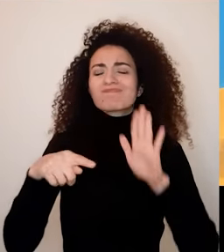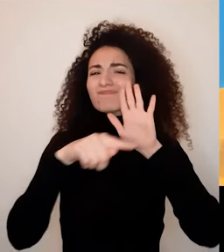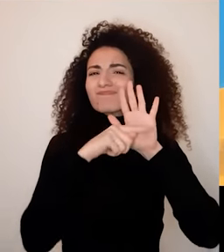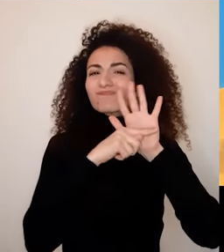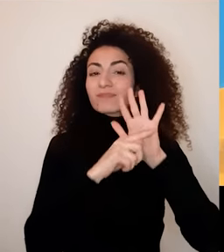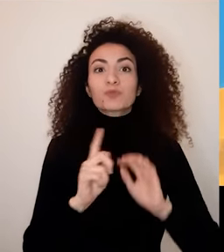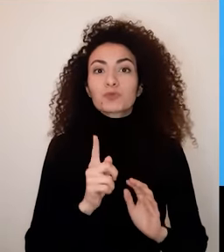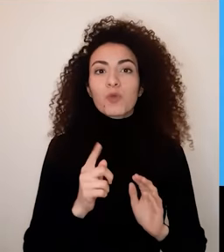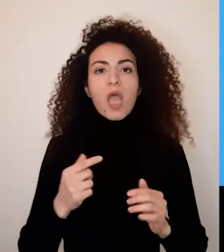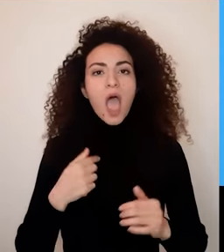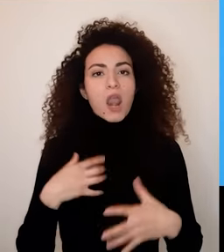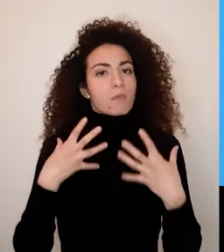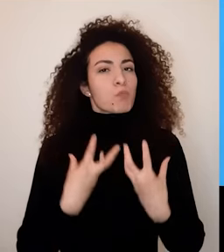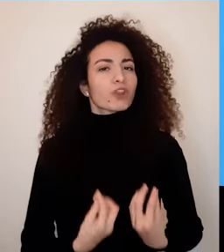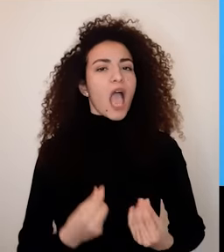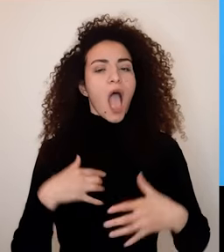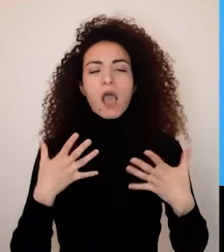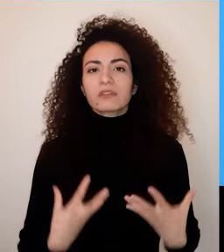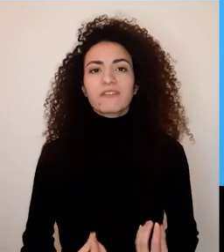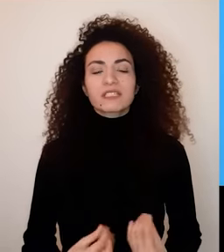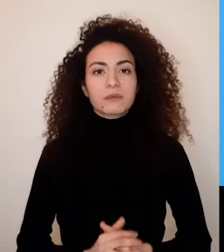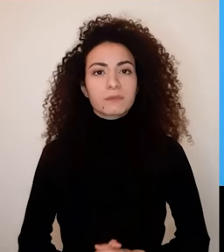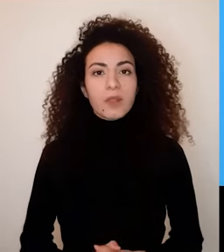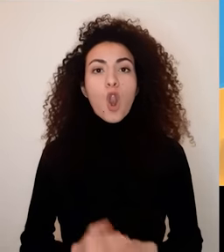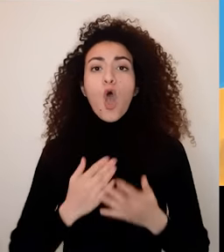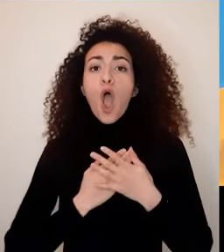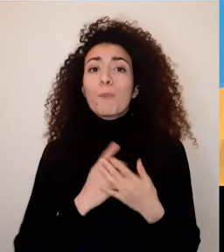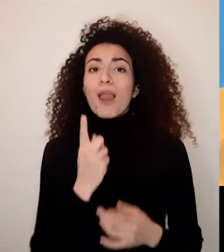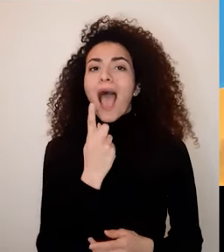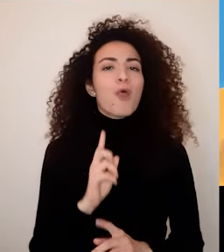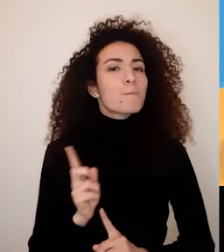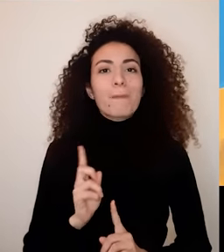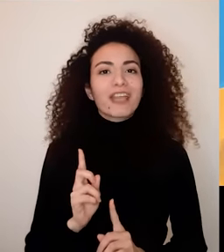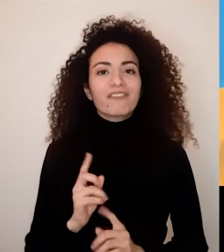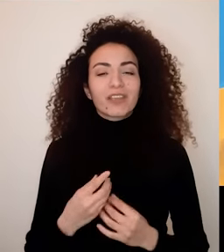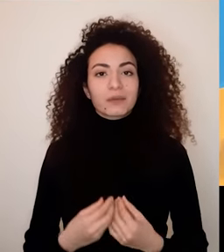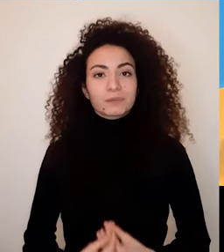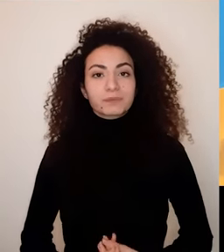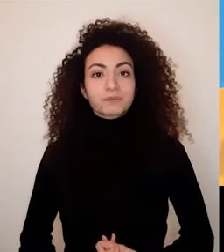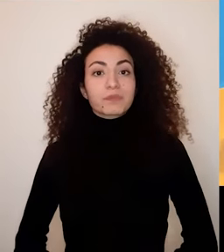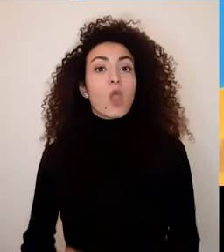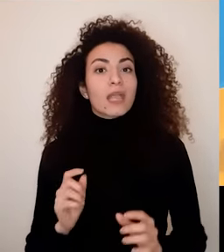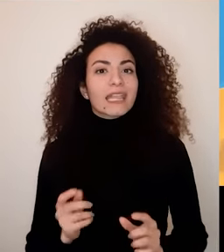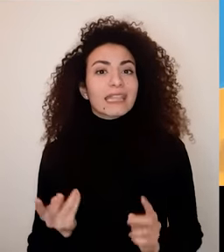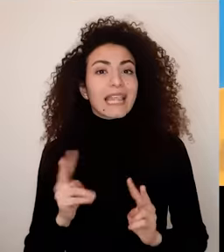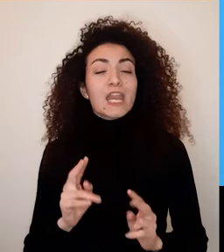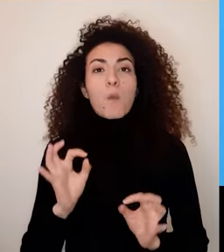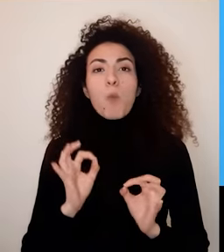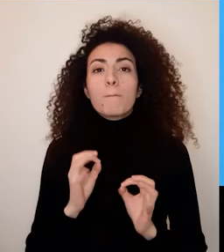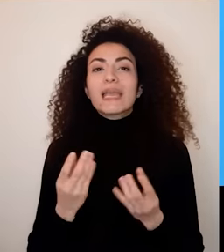هويتك الأنثوية طبعاً الوصال والإنجيذاب ما بيكفي لوحده لأن الحب وحده ما بيكفي لأنجيح العلاقة